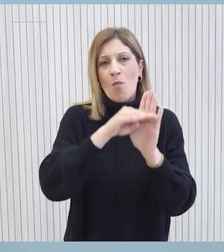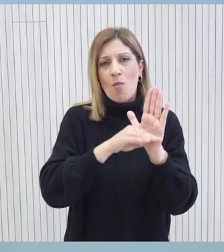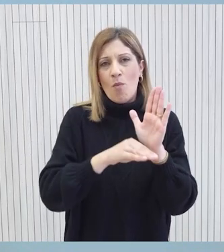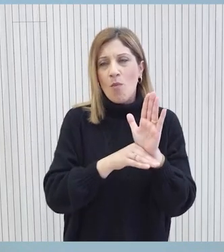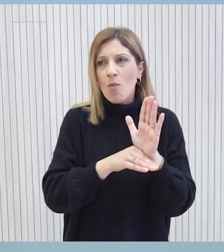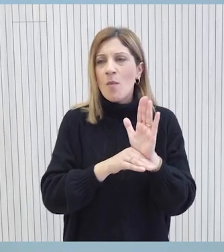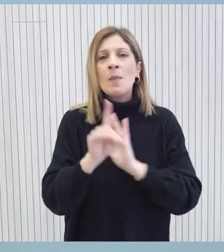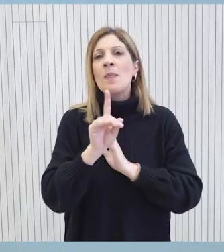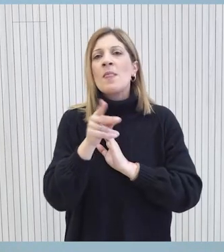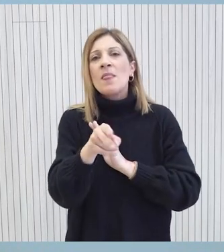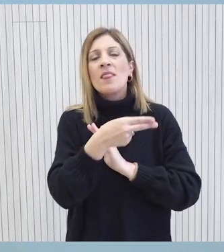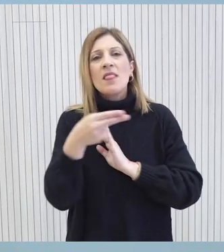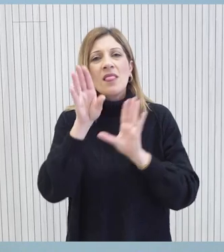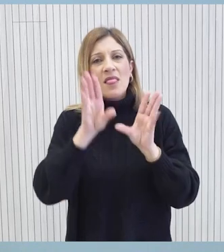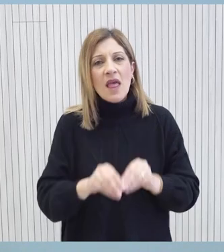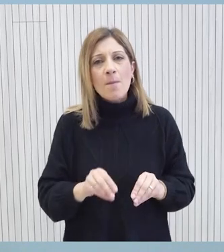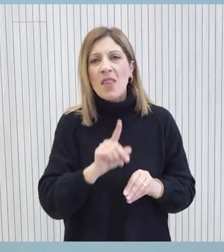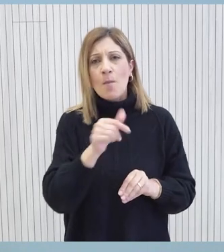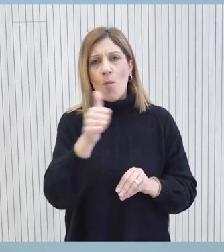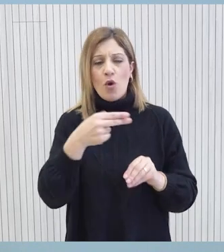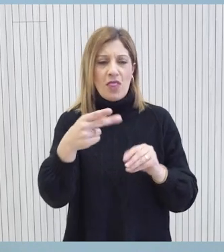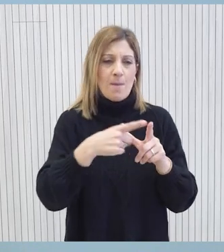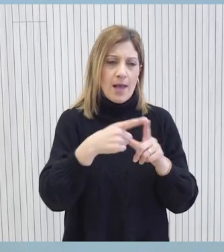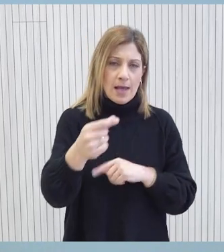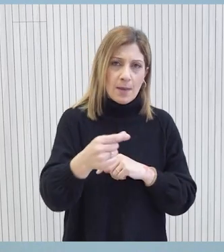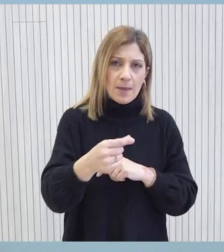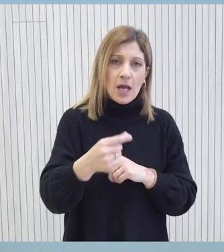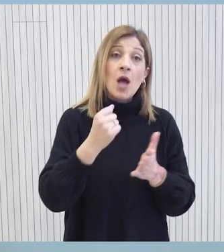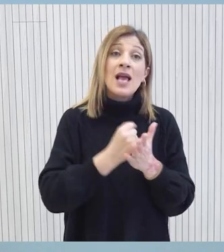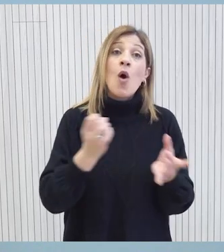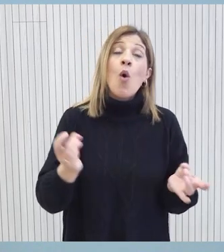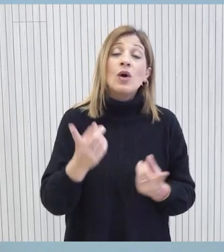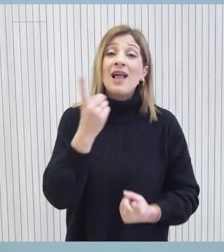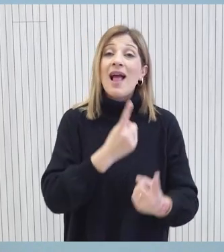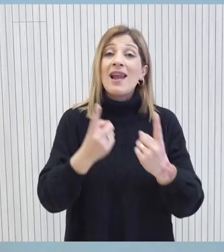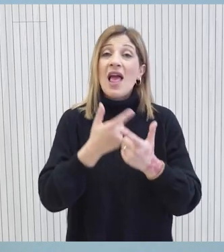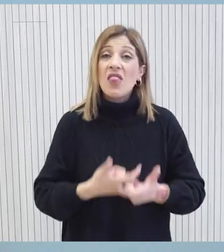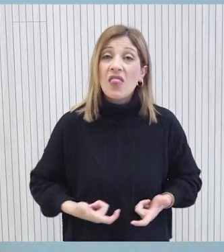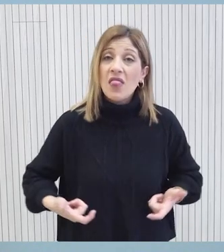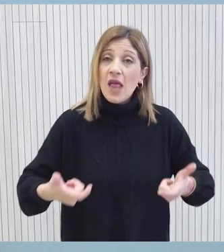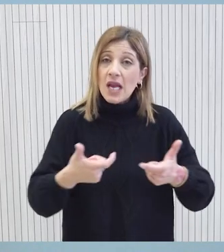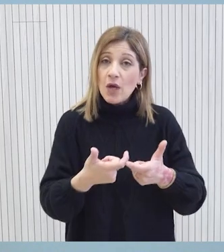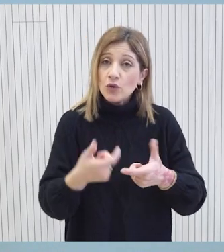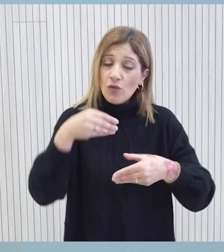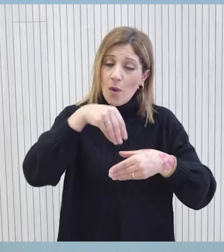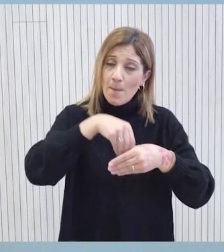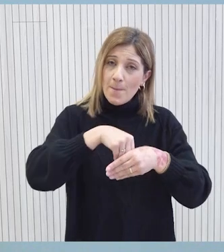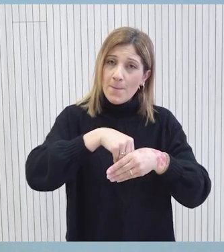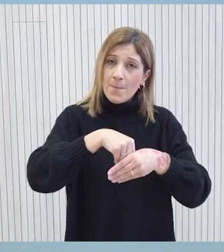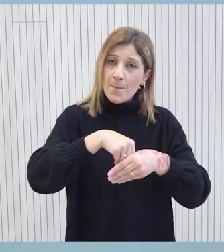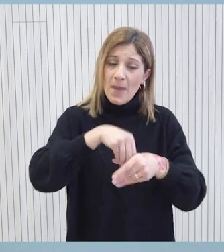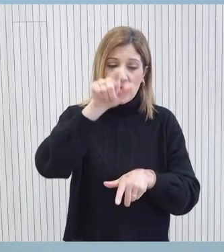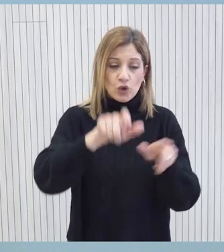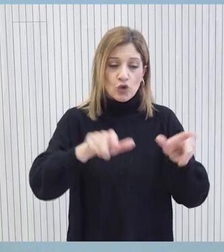είναι μόνο και αποκλειστικά για το Κυπριακό. Ασφαλώς και όταν συγκαλείται το Εθνικό Συμβούλιο, στο οποίο συμμετέχει το σύνολο των